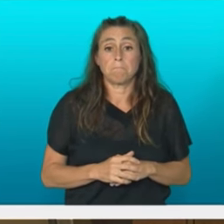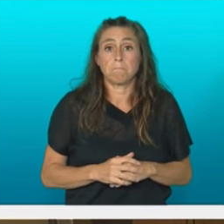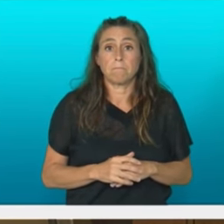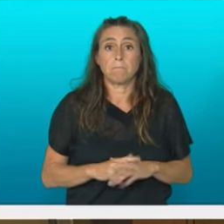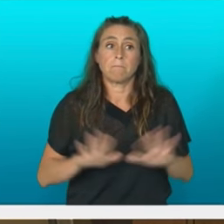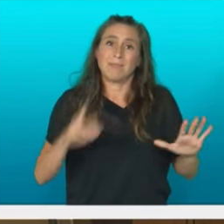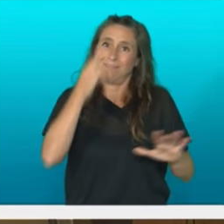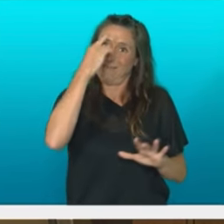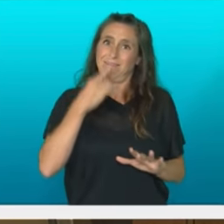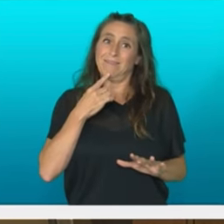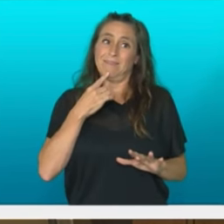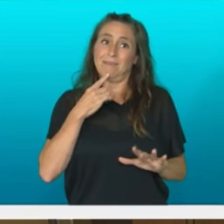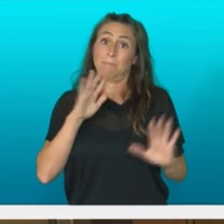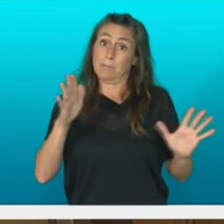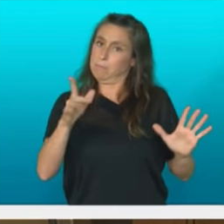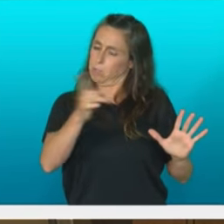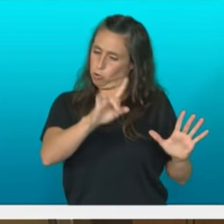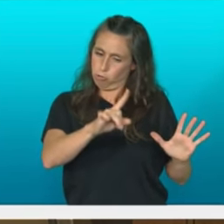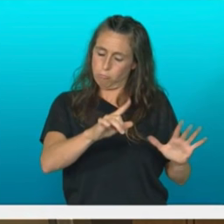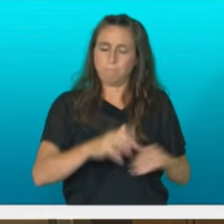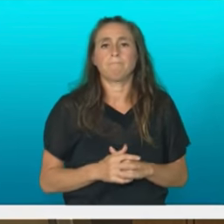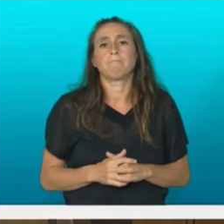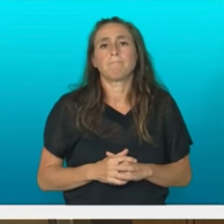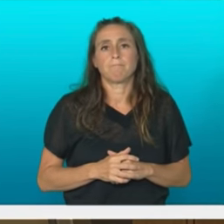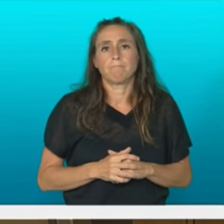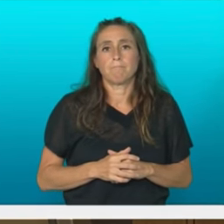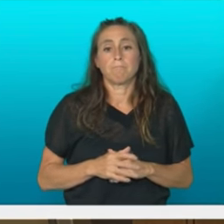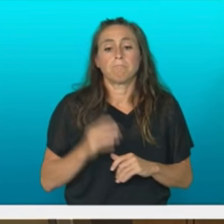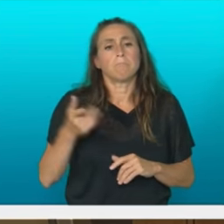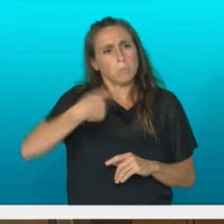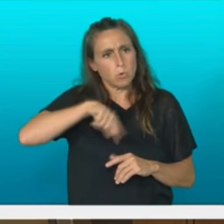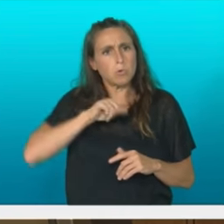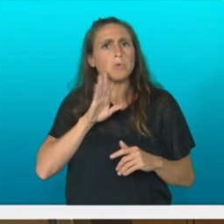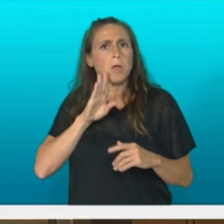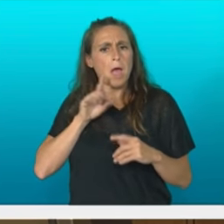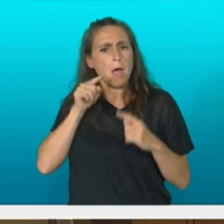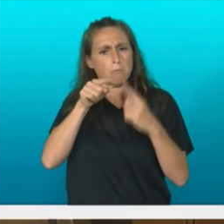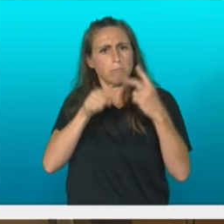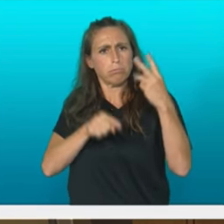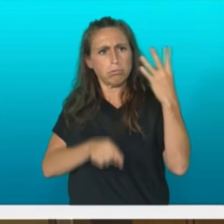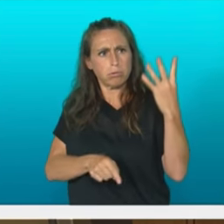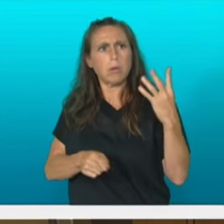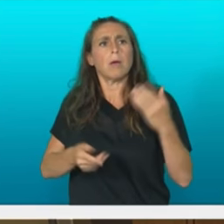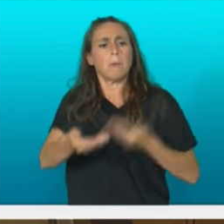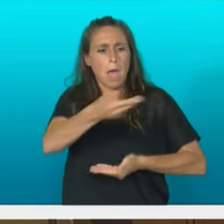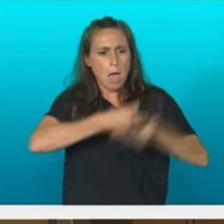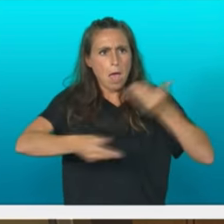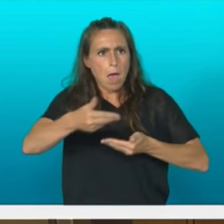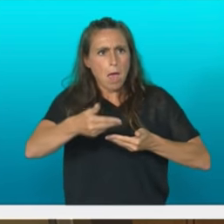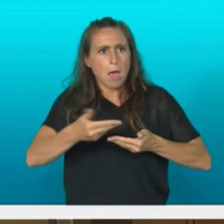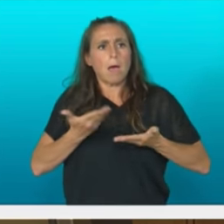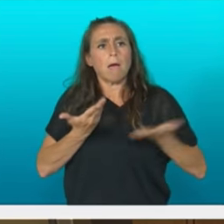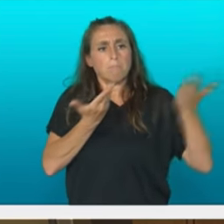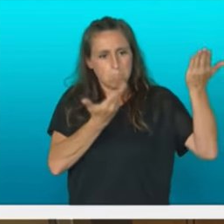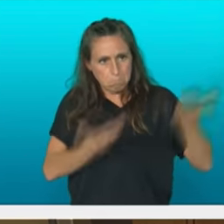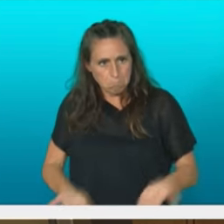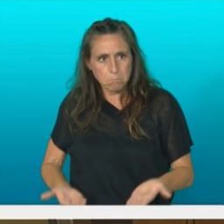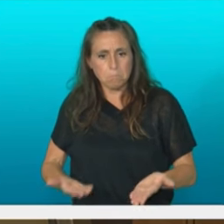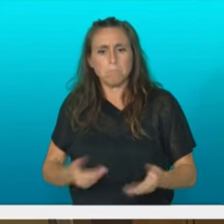itxurak eria bat eta erronka hauen aurrean berriz ere izango dezu elkarlanerako gombite hori